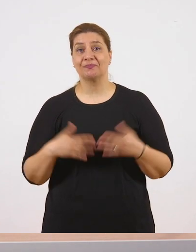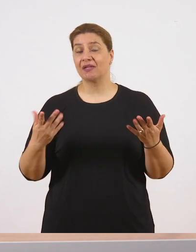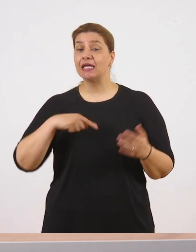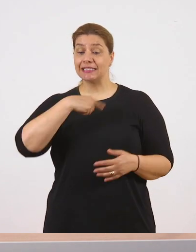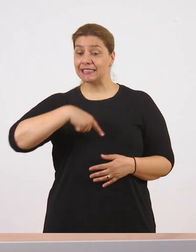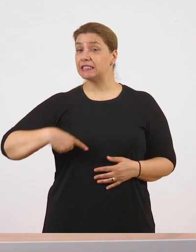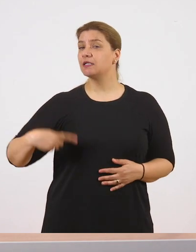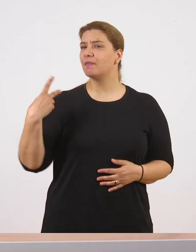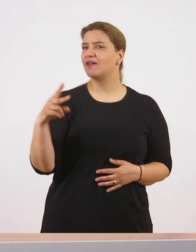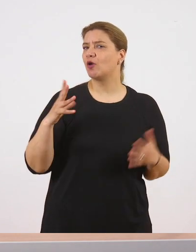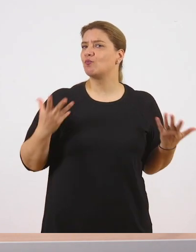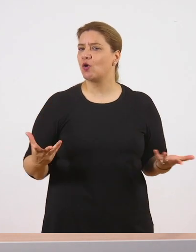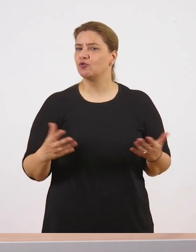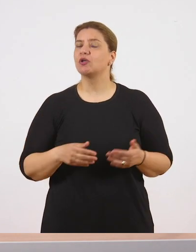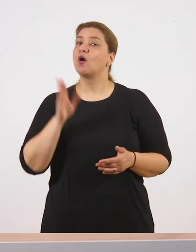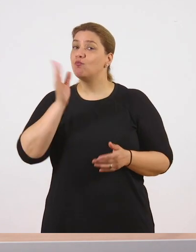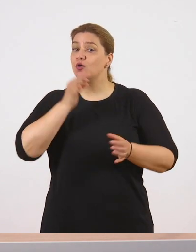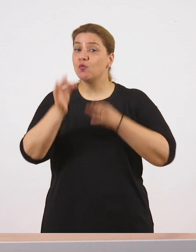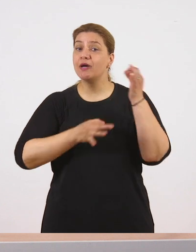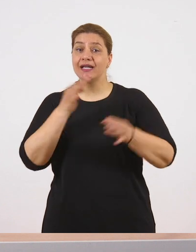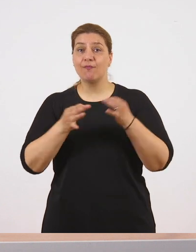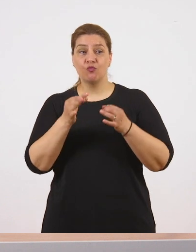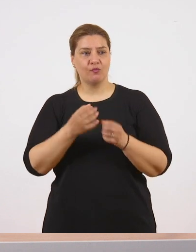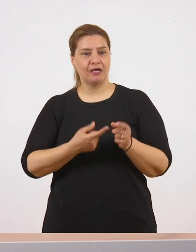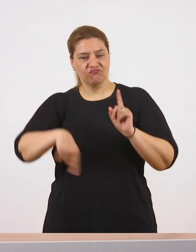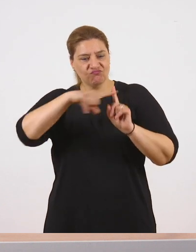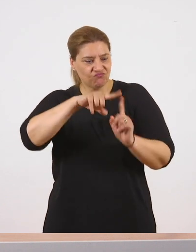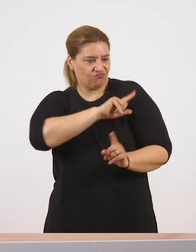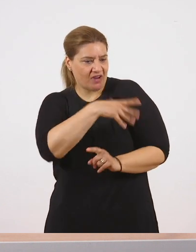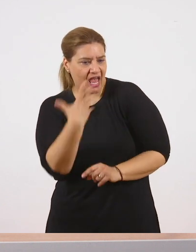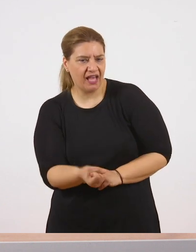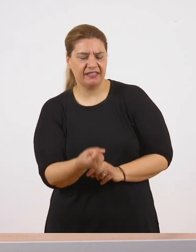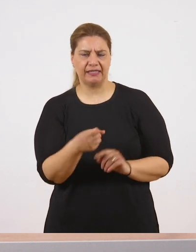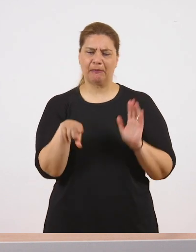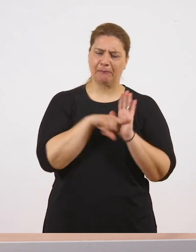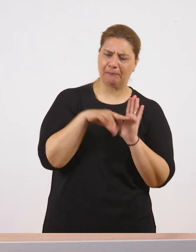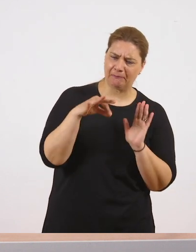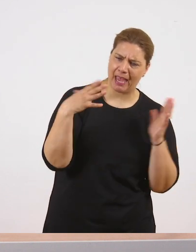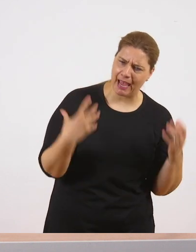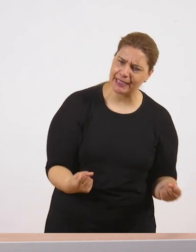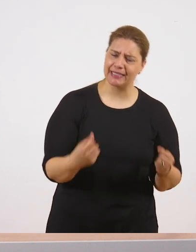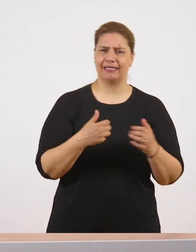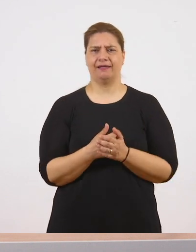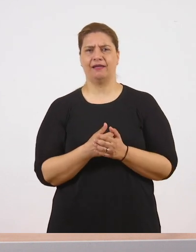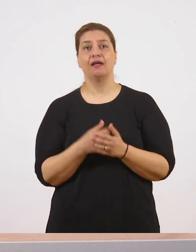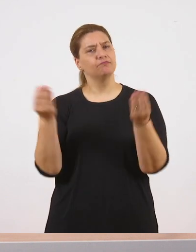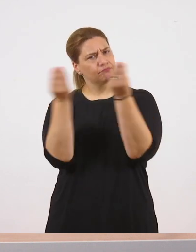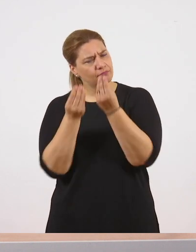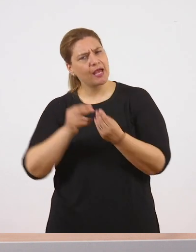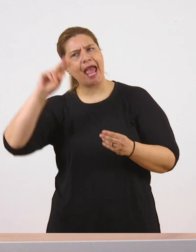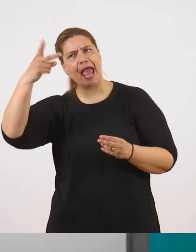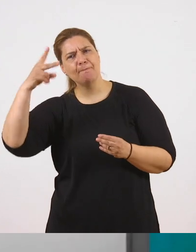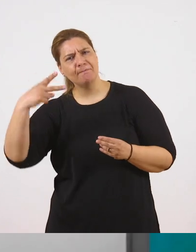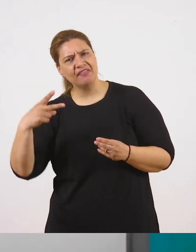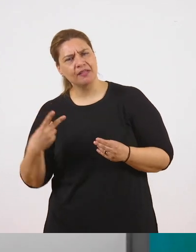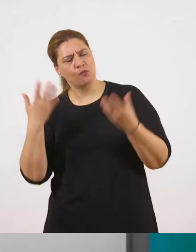συμπεριφορά του. Και εκεί μπορούμε να μιλήσουμε για προτερήματα αλλά και για ελαττώματα, μπορούμε να χρησιμοποιήσουμε και επίθετα φυσικά εμείς.